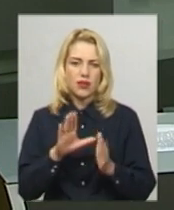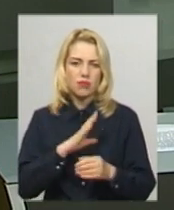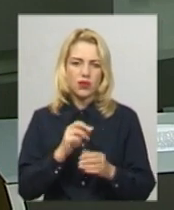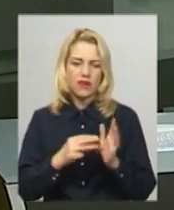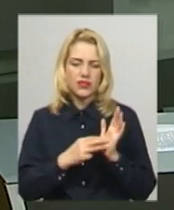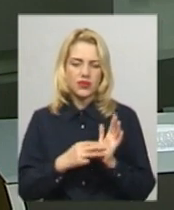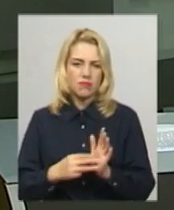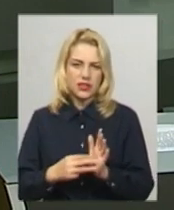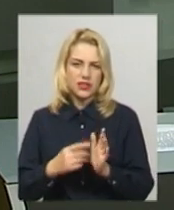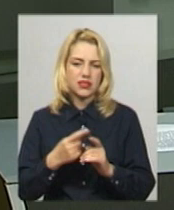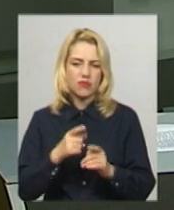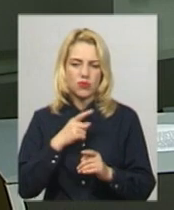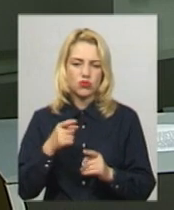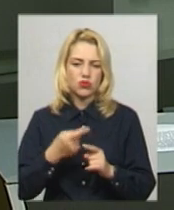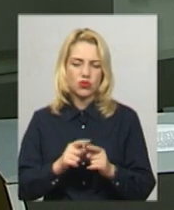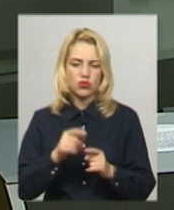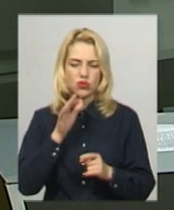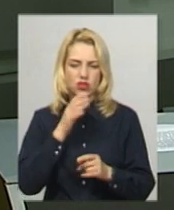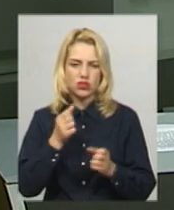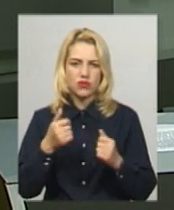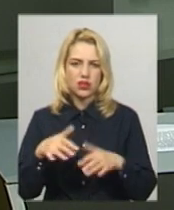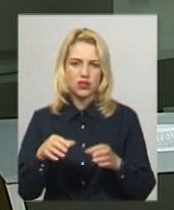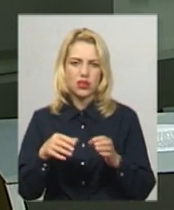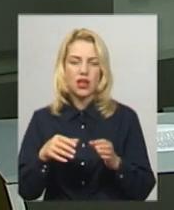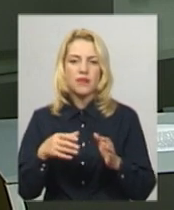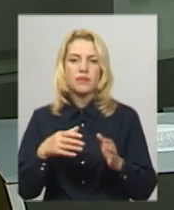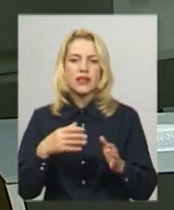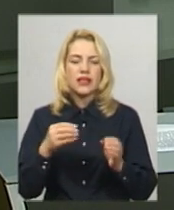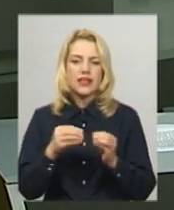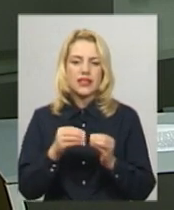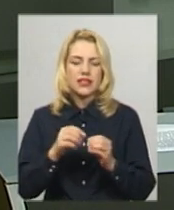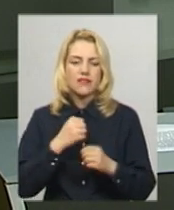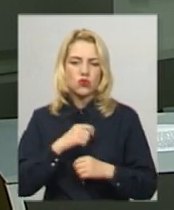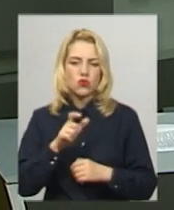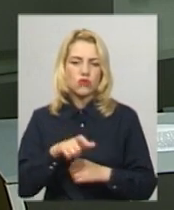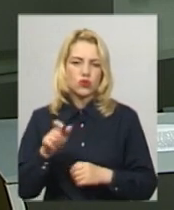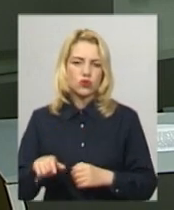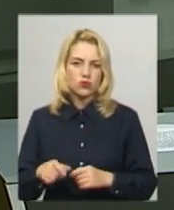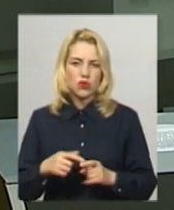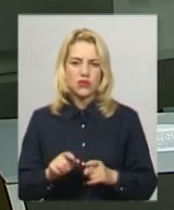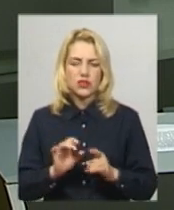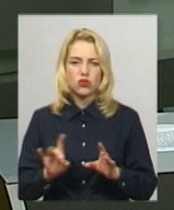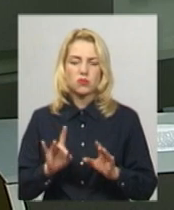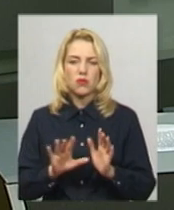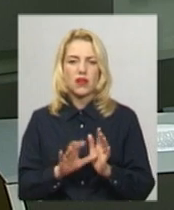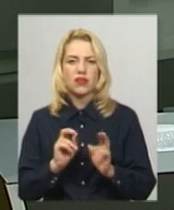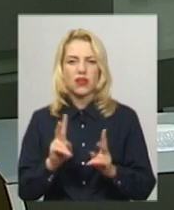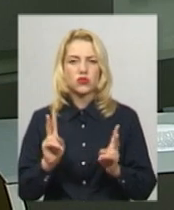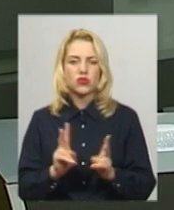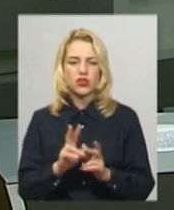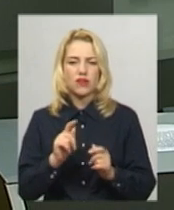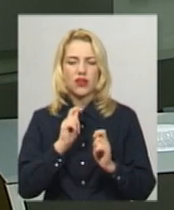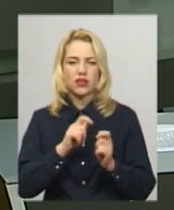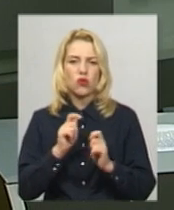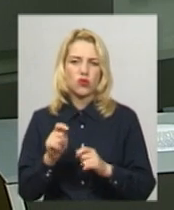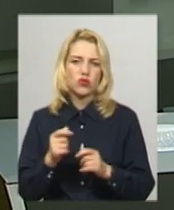Упродовж цього часу втратили 10 військовослужбовців, розповів командир бригади Василь Зубанич. Як зустрічали та нагороджували